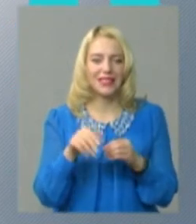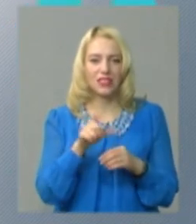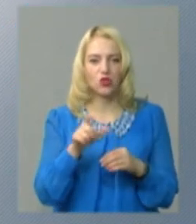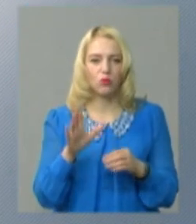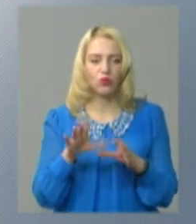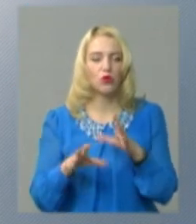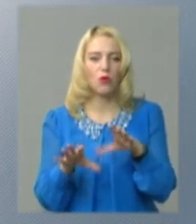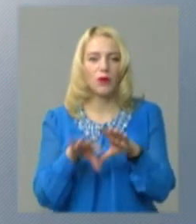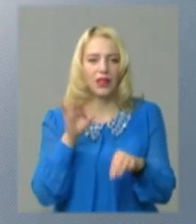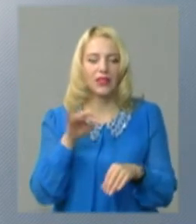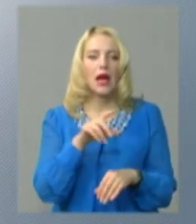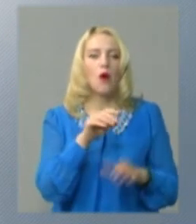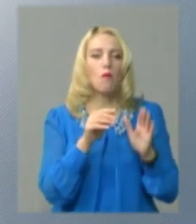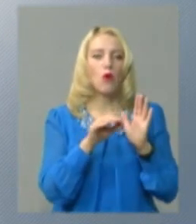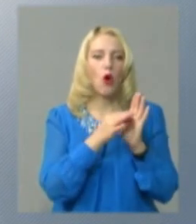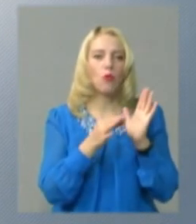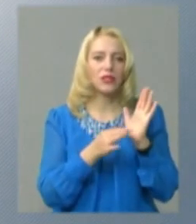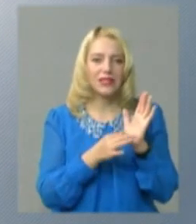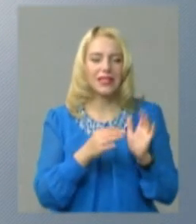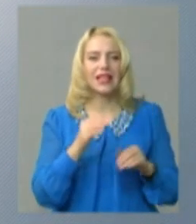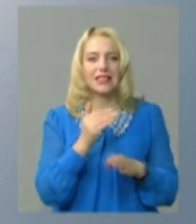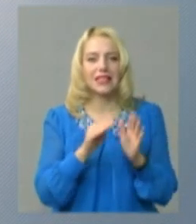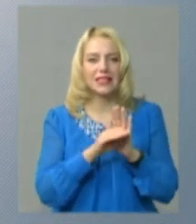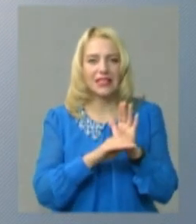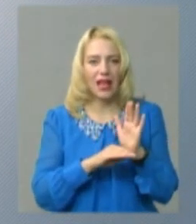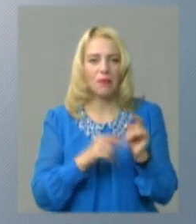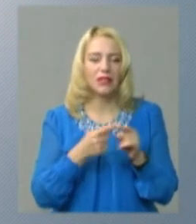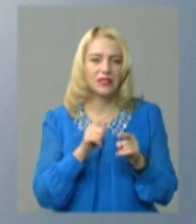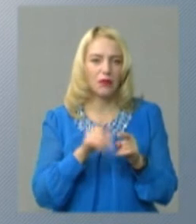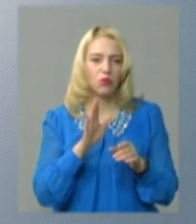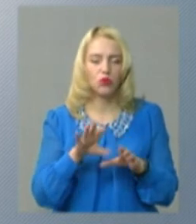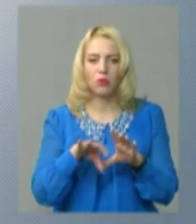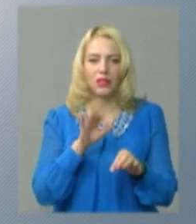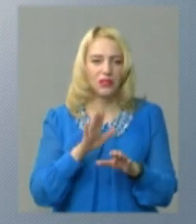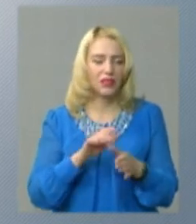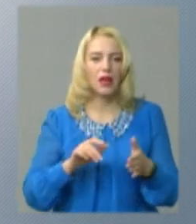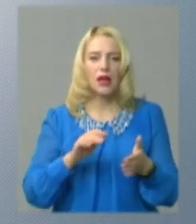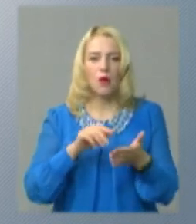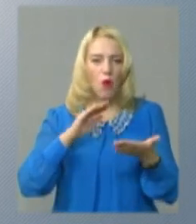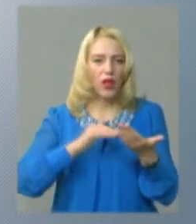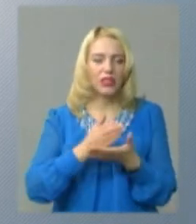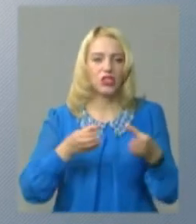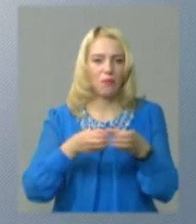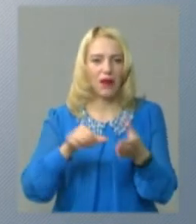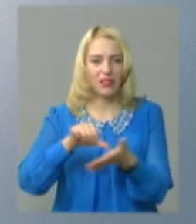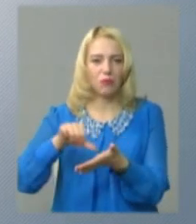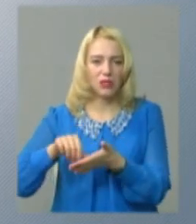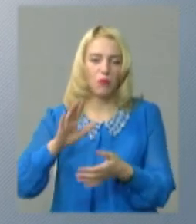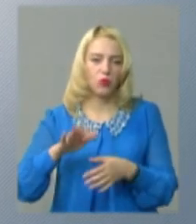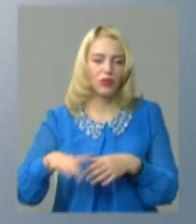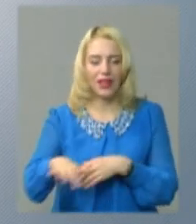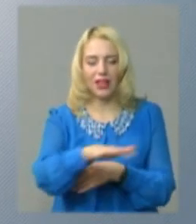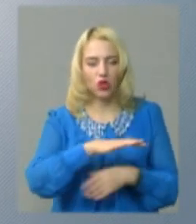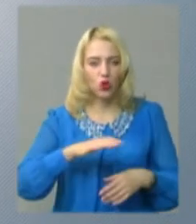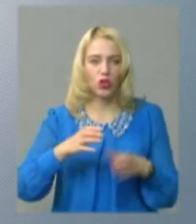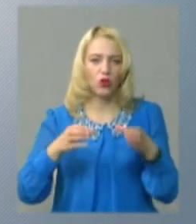обиратимуть за пропорційною системою. Претендувати на місця в раді можуть виключно представники партій. Територію громади поділять на округи